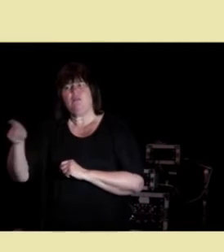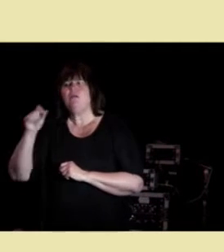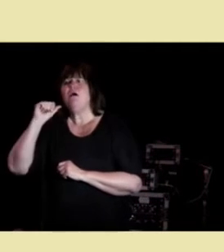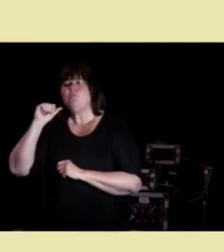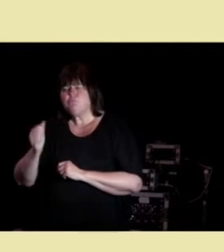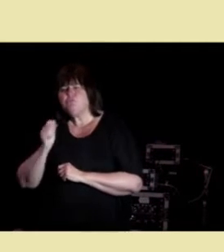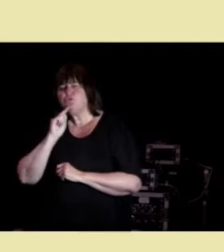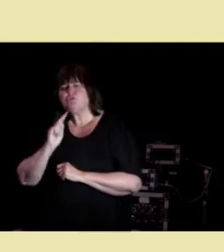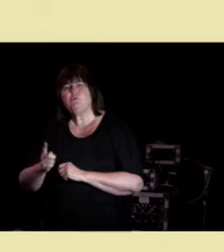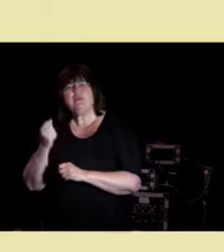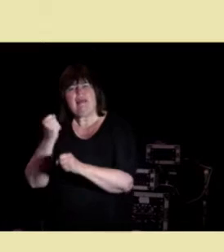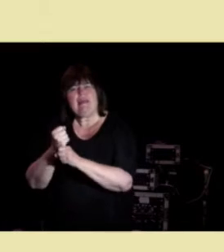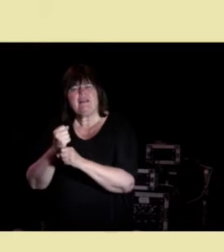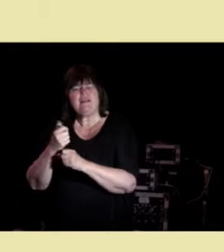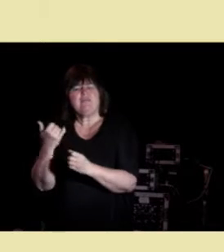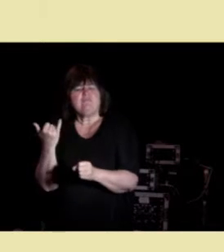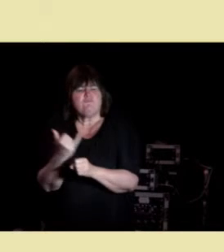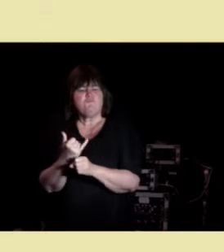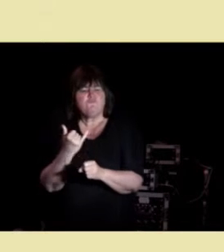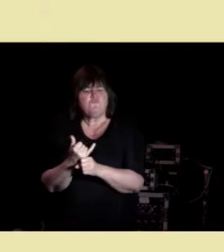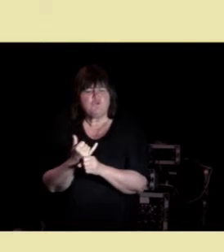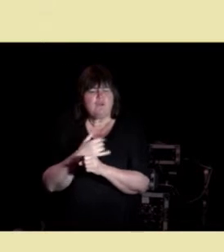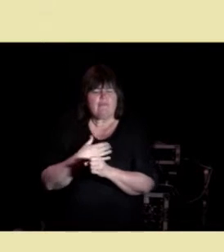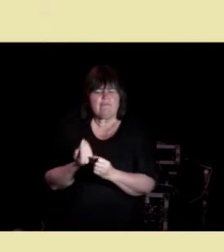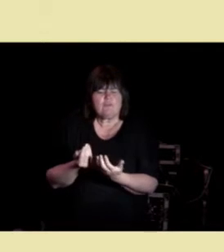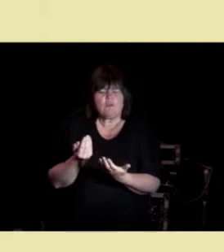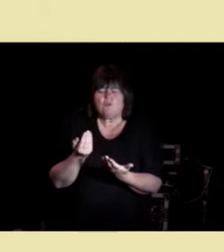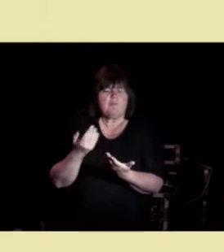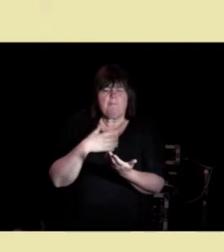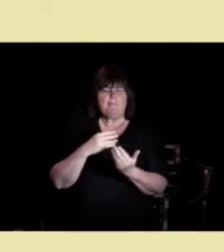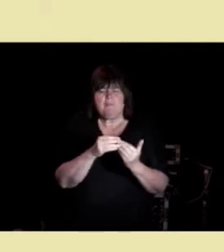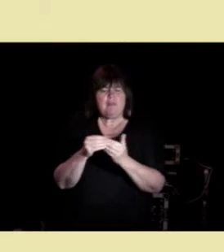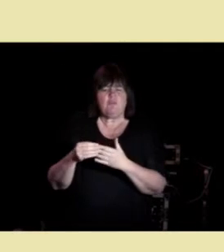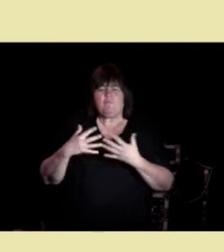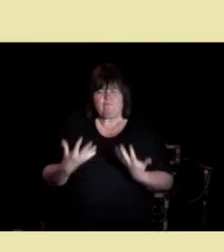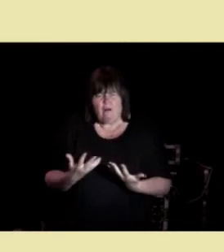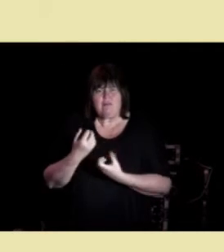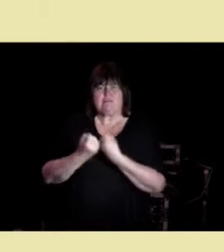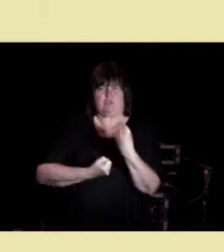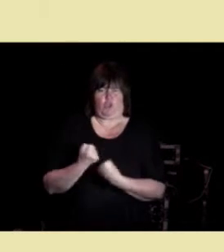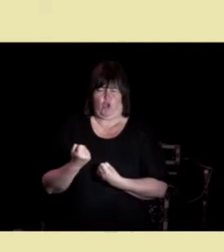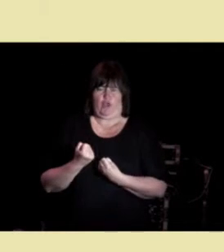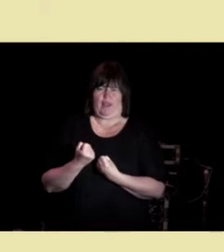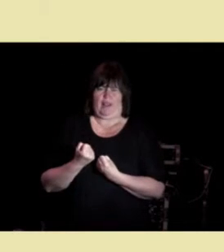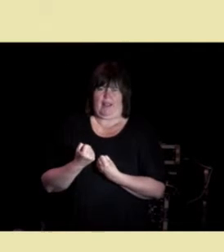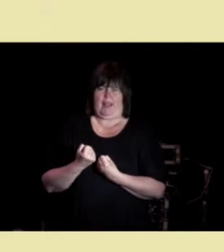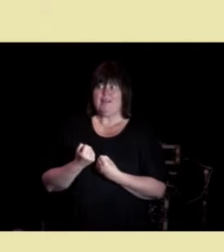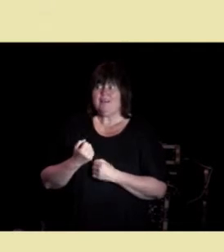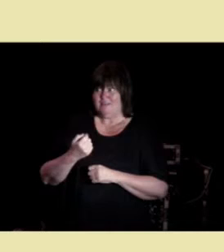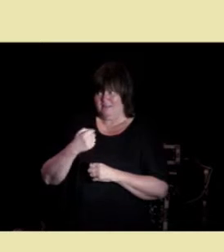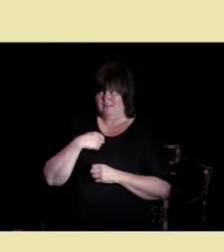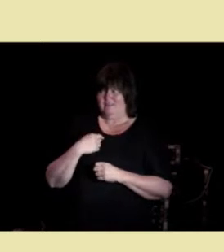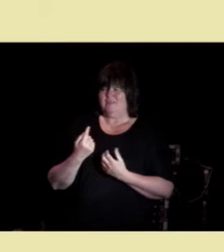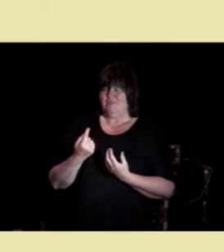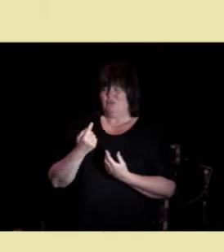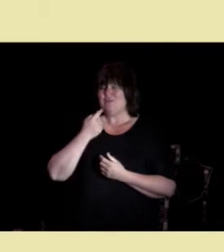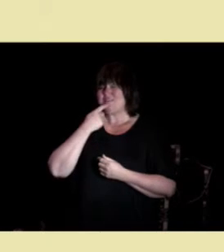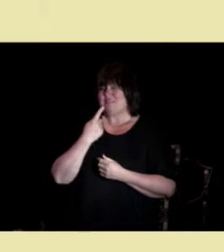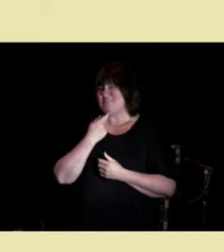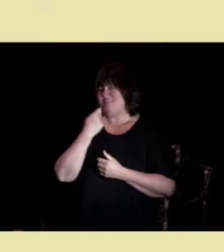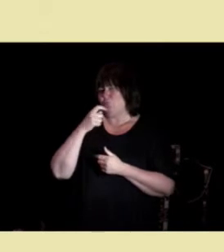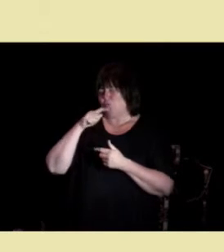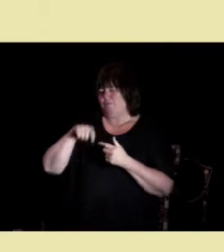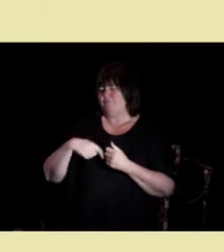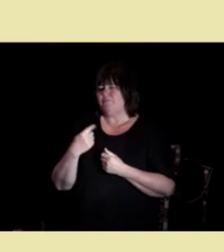«Hvordan kommer dere frem til hva dere skal gjøre?» Og det skal jeg si noen ting om nå. Det er tre